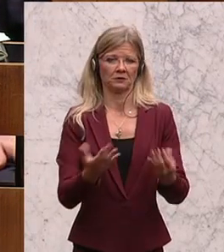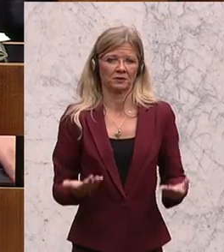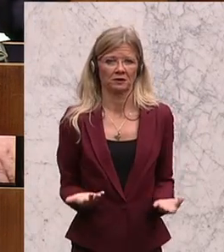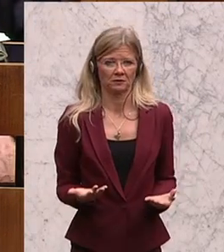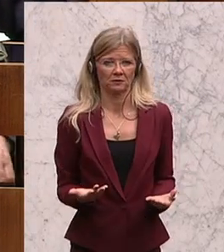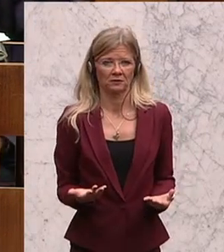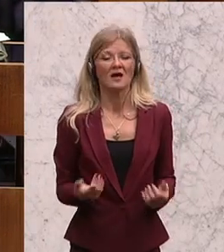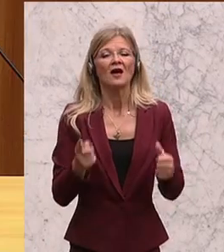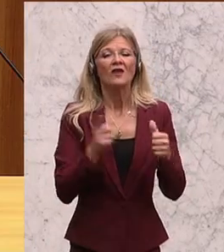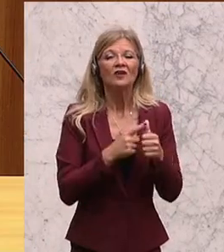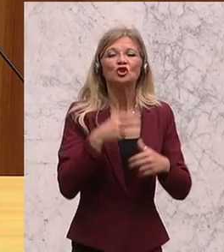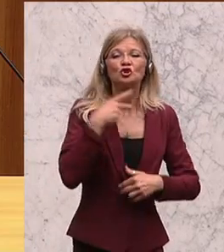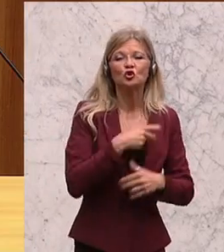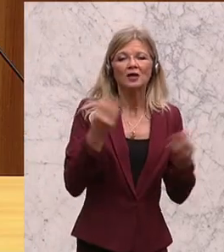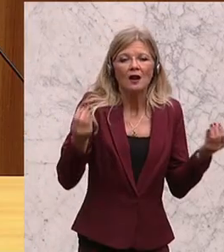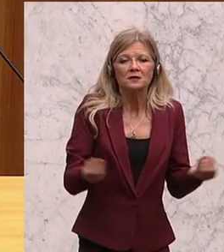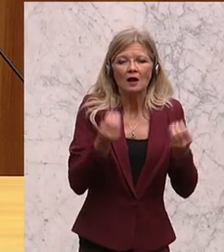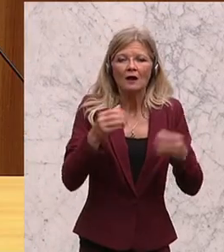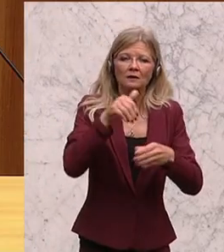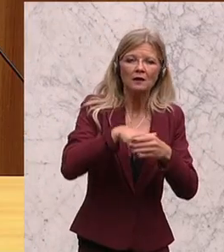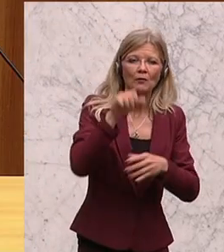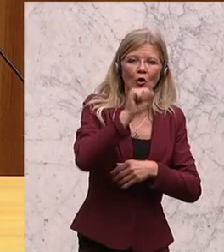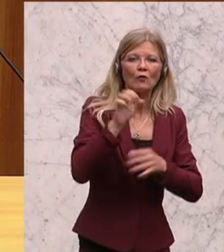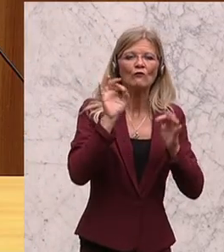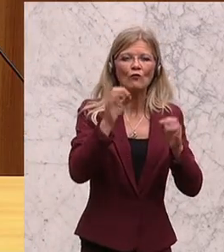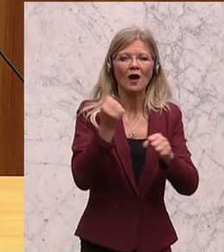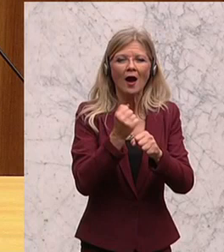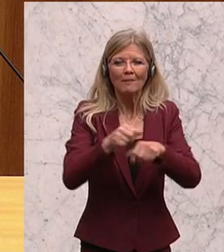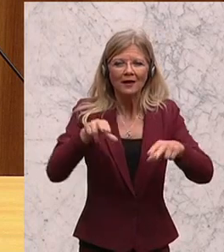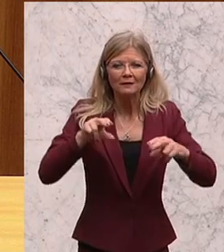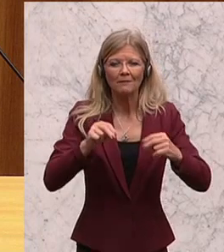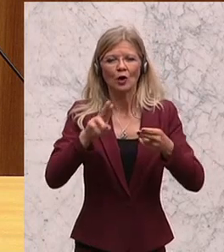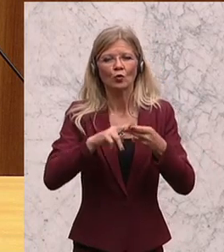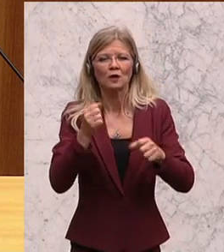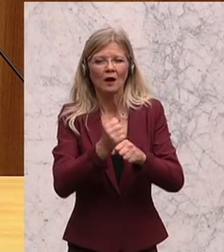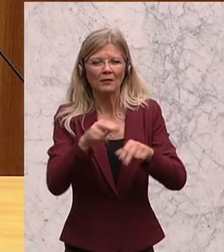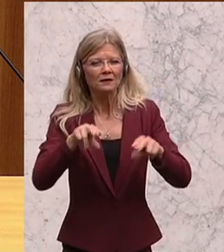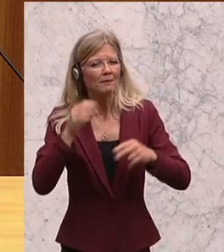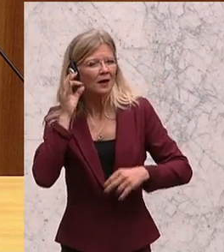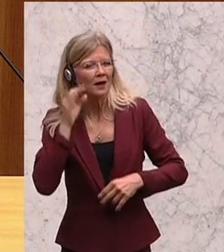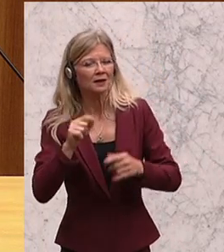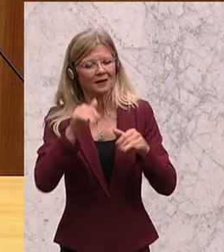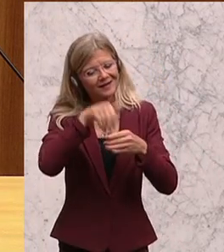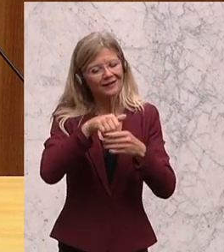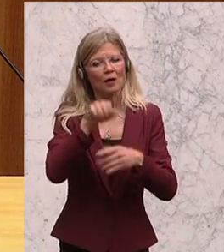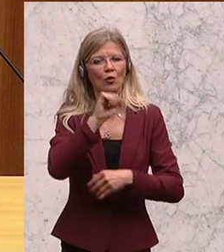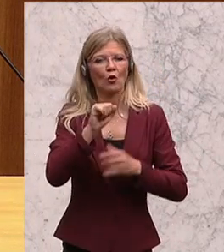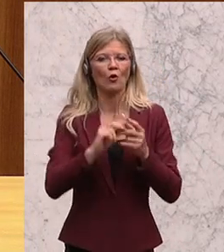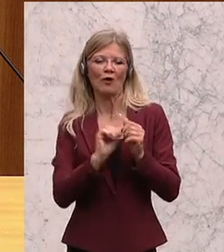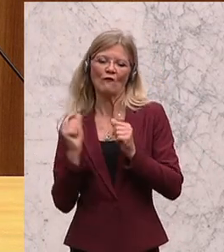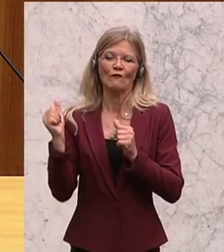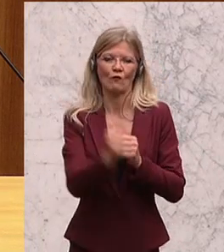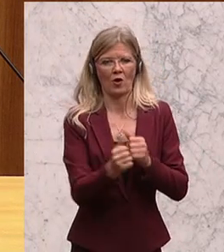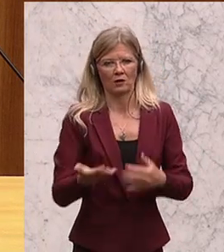sozialen Anliegen, insbesondere der Arbeitnehmerinnen und Arbeitnehmer in Europa, in den Vordergrund gestellt werden. Die Menschen